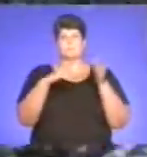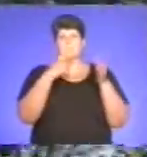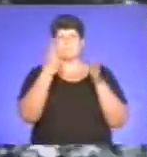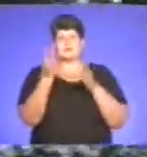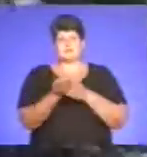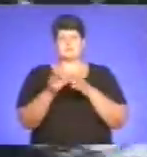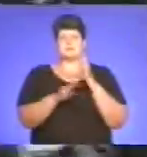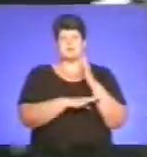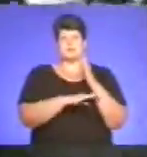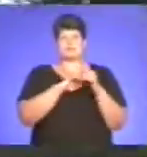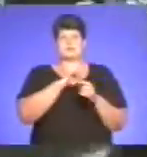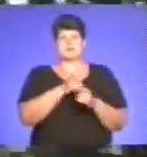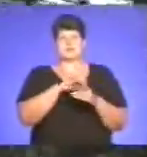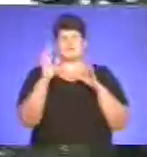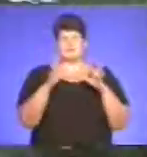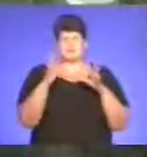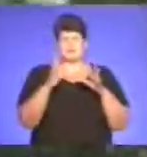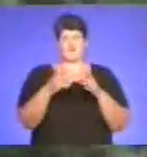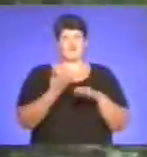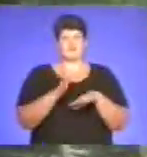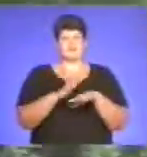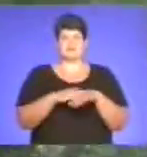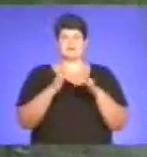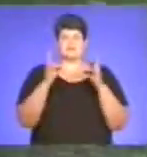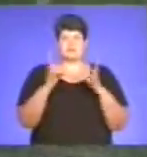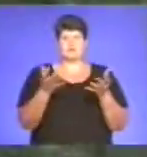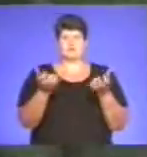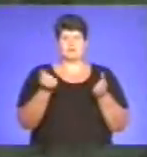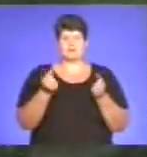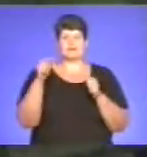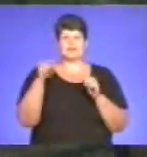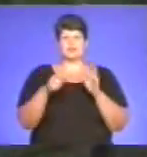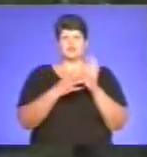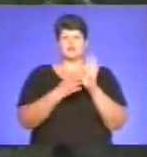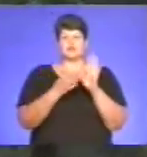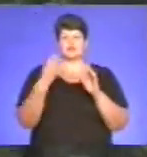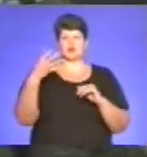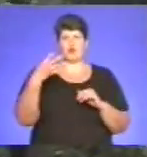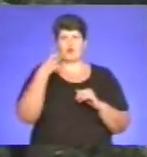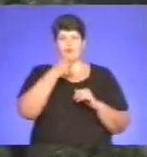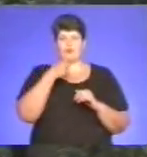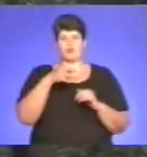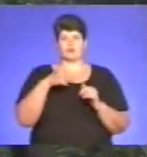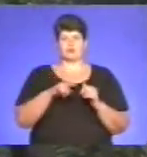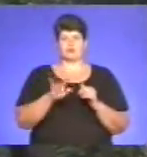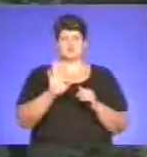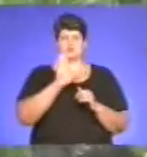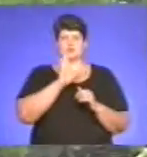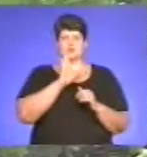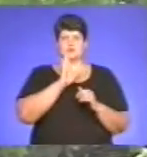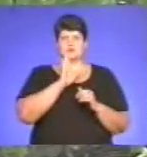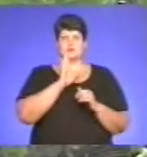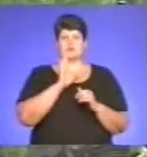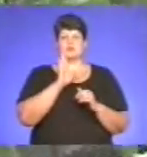погодні умови та сильний вітер отримала важкі травми місцева жителька 1940 року народження. Потерпілу